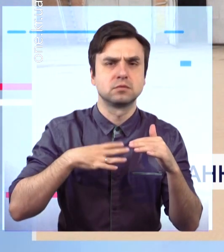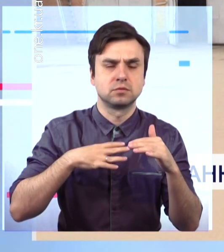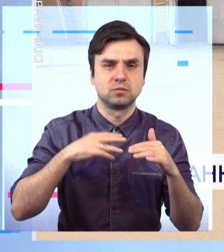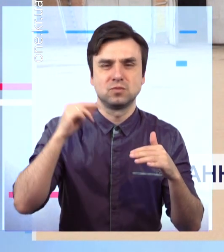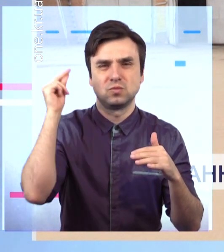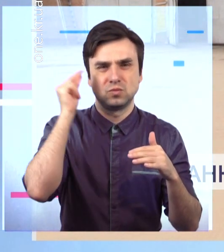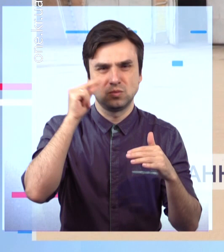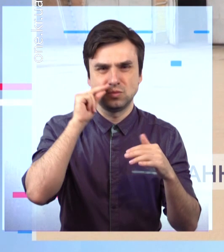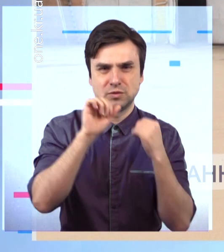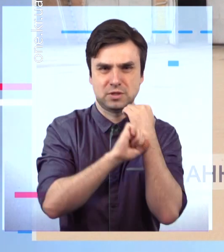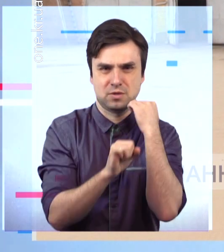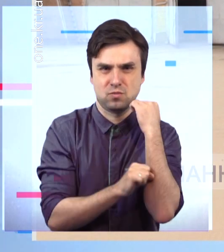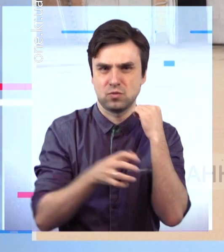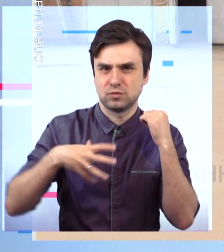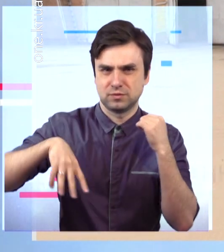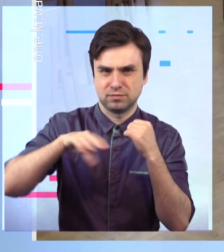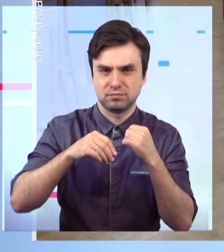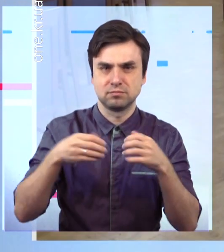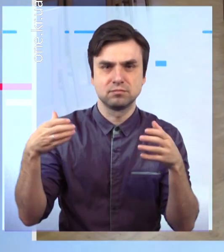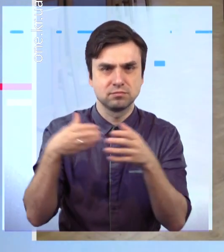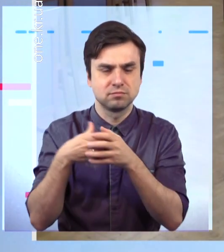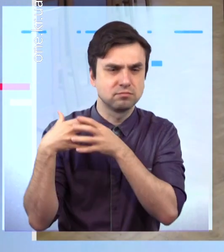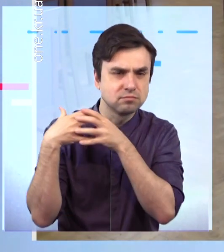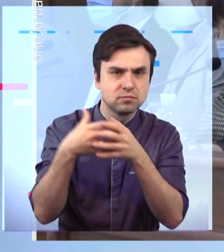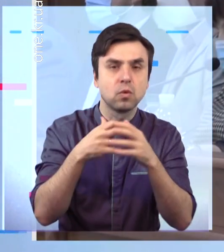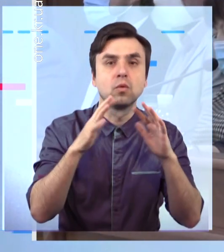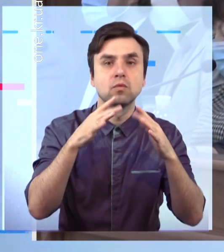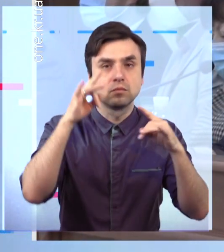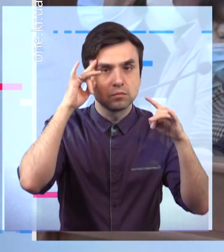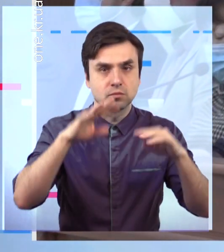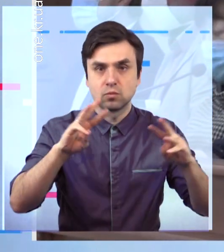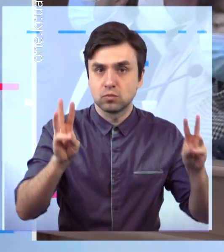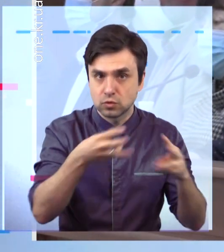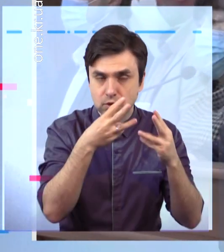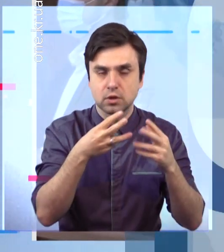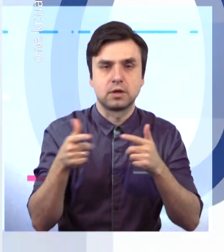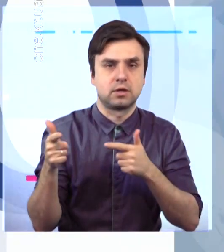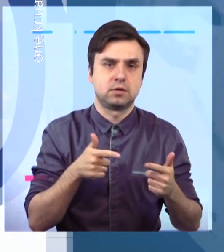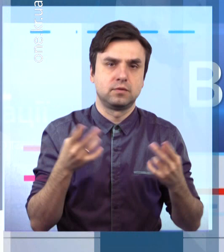першоначальних дій при виникненні пожежі. Про це та інше розповімо далі.